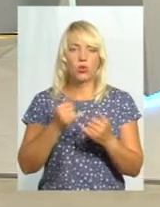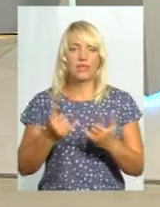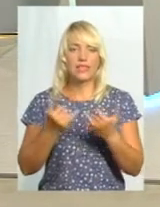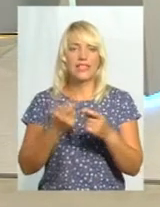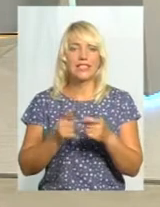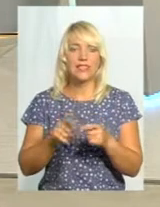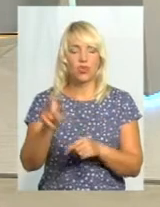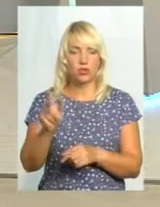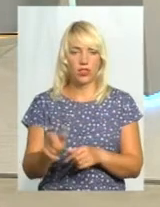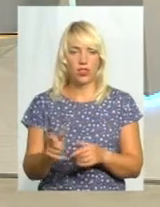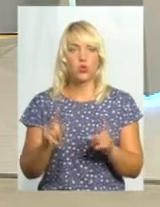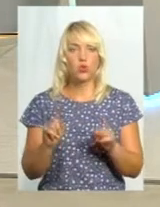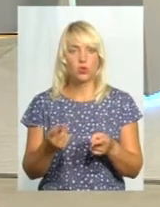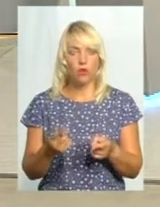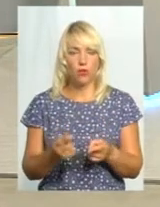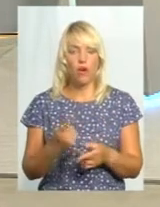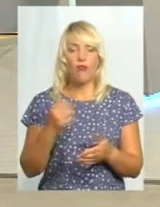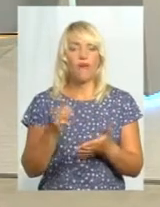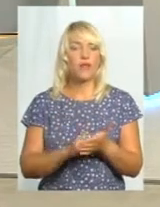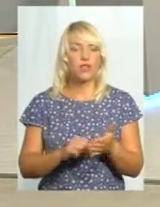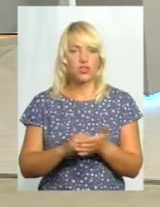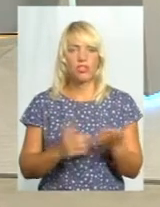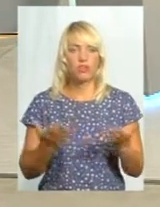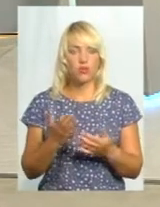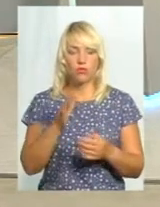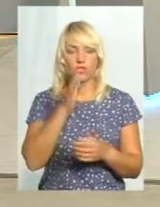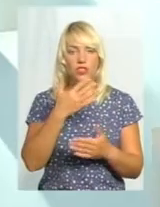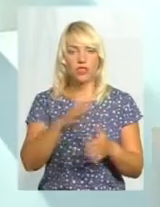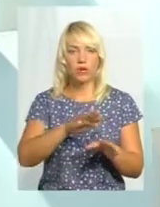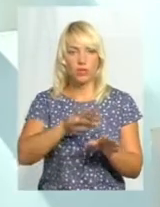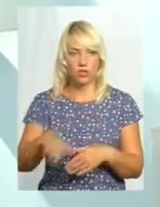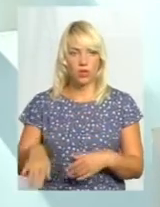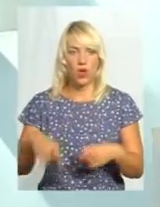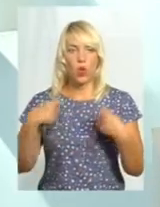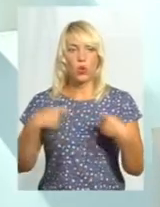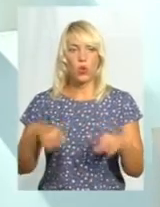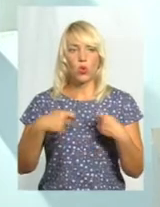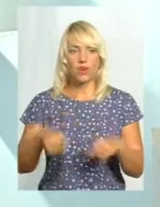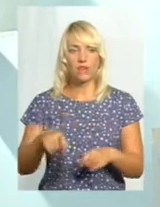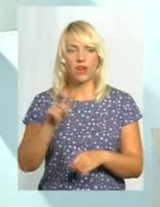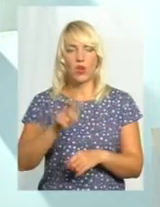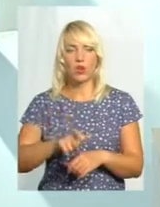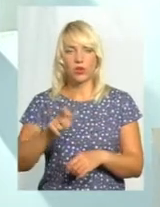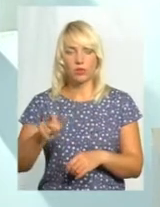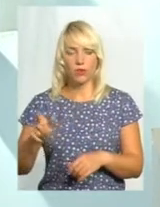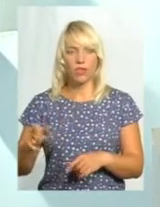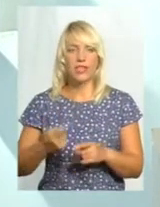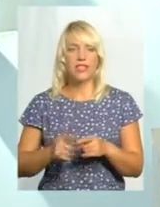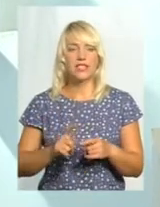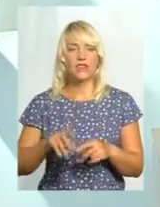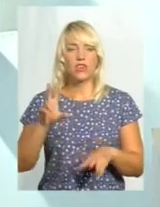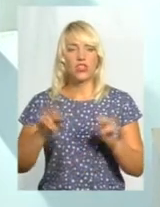чому причина? По-перше, вже пройшов час. По-друге, хоча торгівля людьми відноситься до категорії тяжких